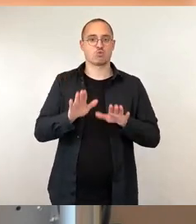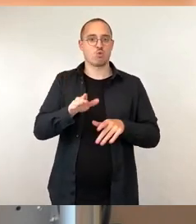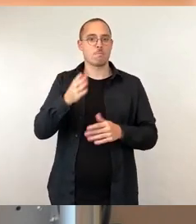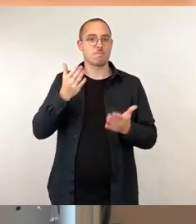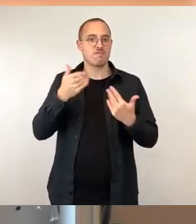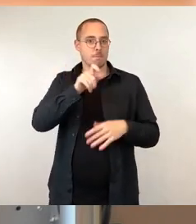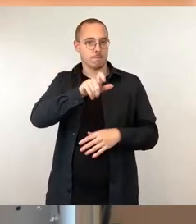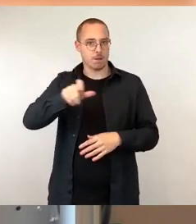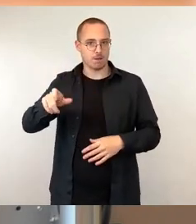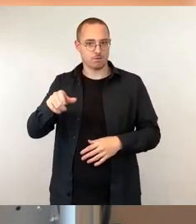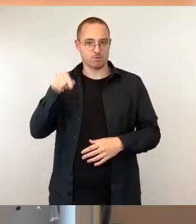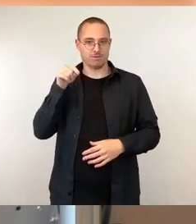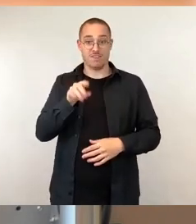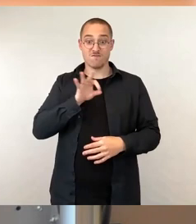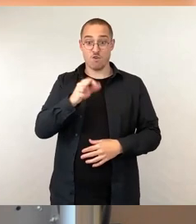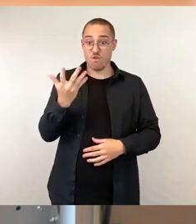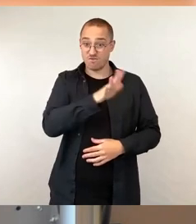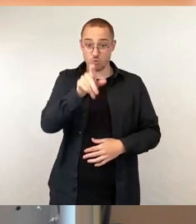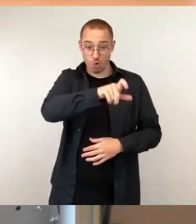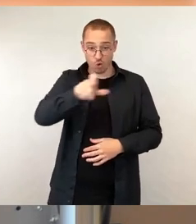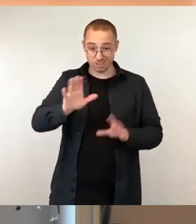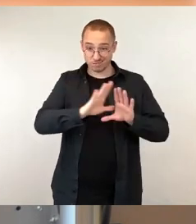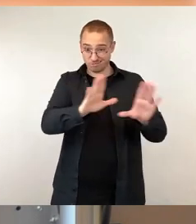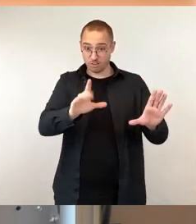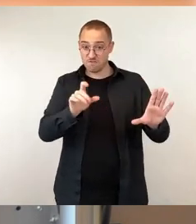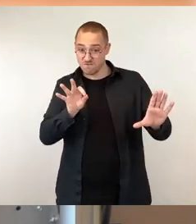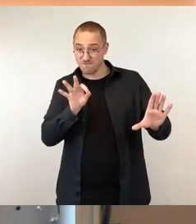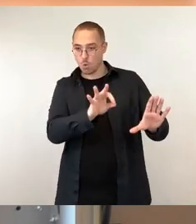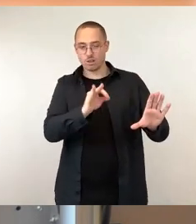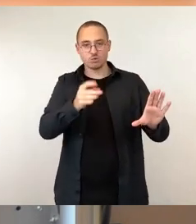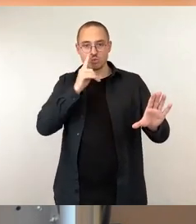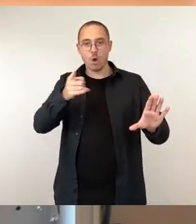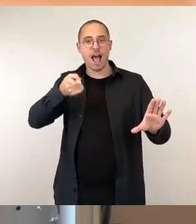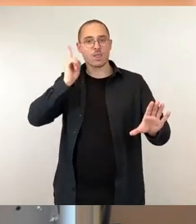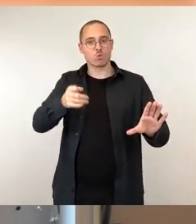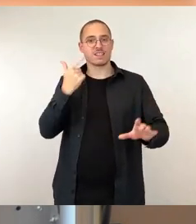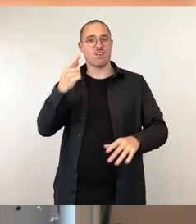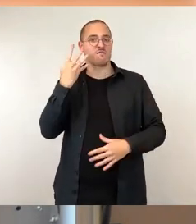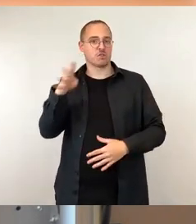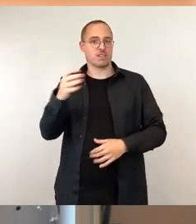142 Arbeitsgelegenheiten. Und das ist nämlich eine wesentliche Frage bei der Frage nach der Integration.